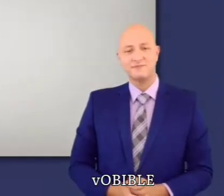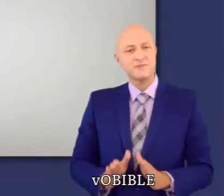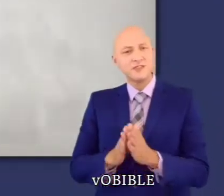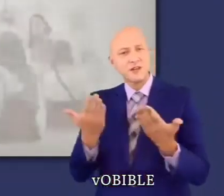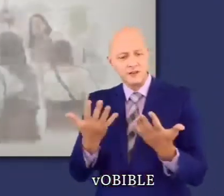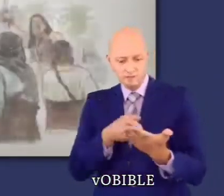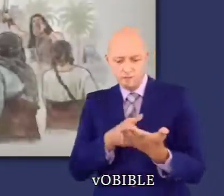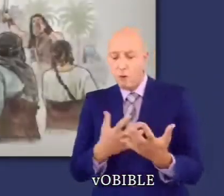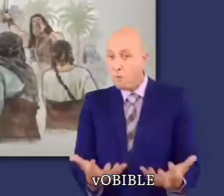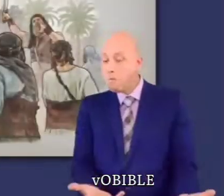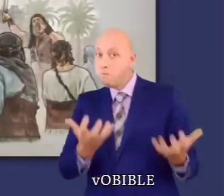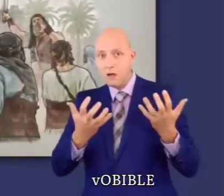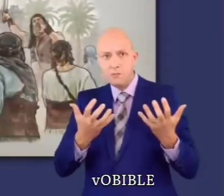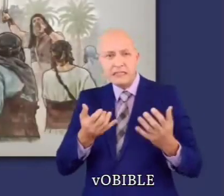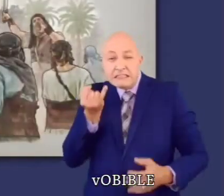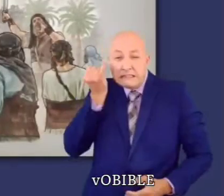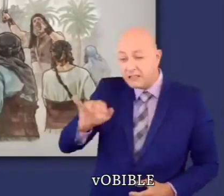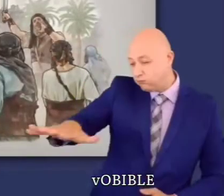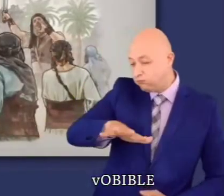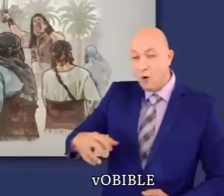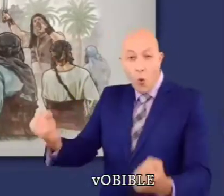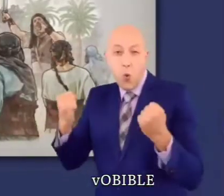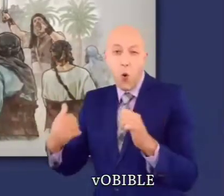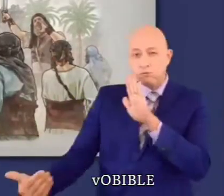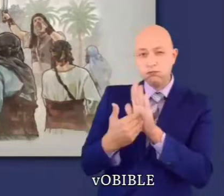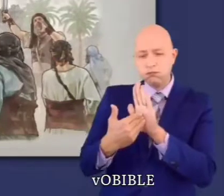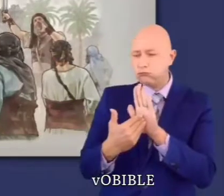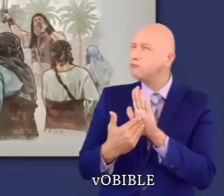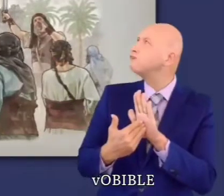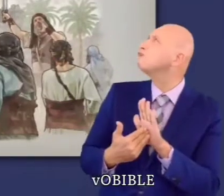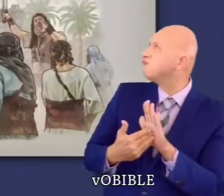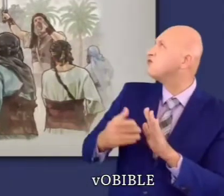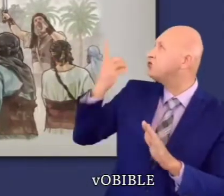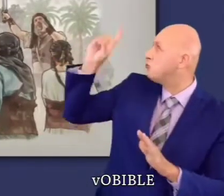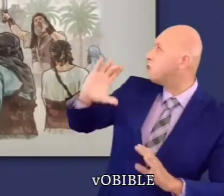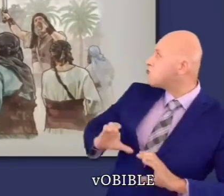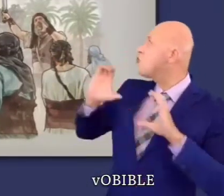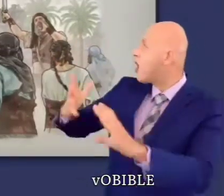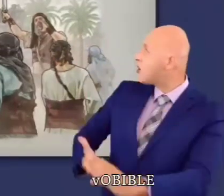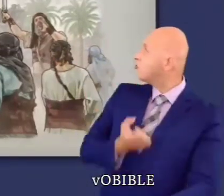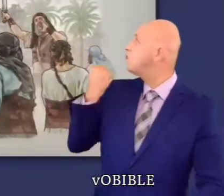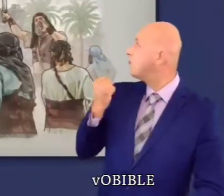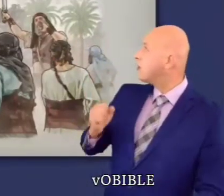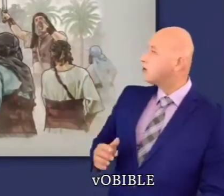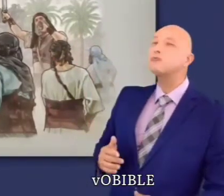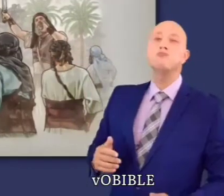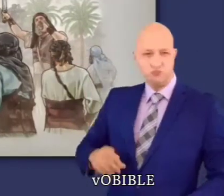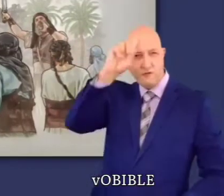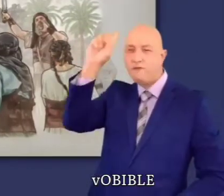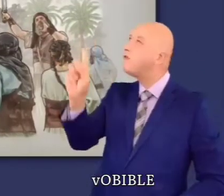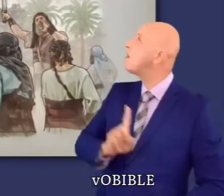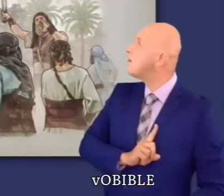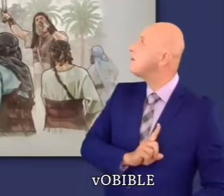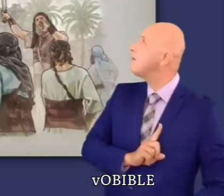» livre contient de précieuses leçons sur le courage, la foi et l'obéissance, en particulier dans les passages où le peuple de Dieu